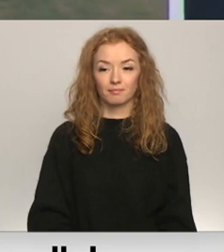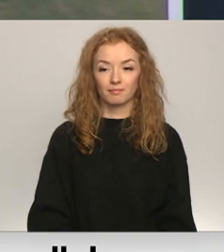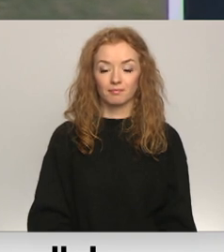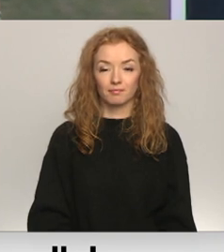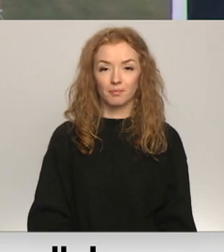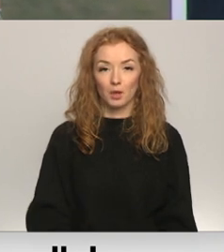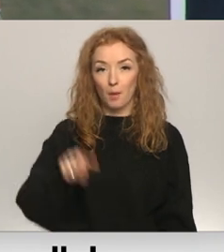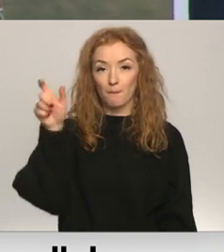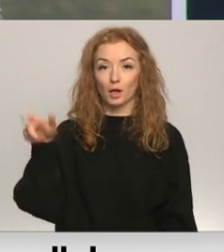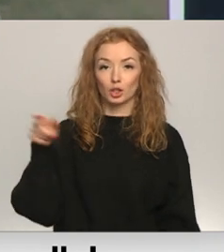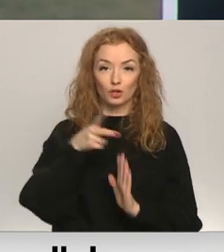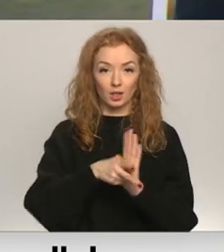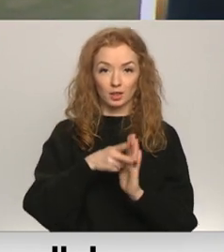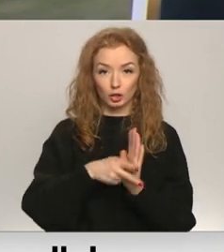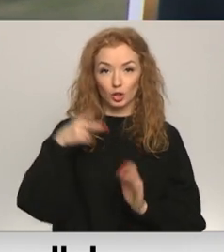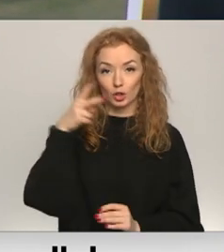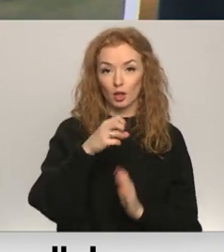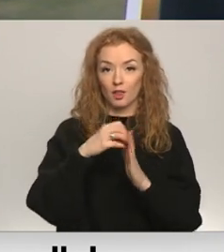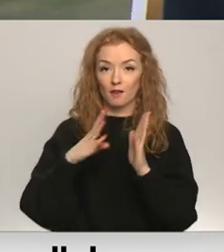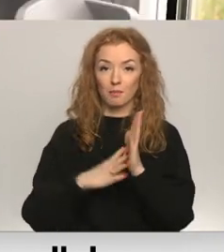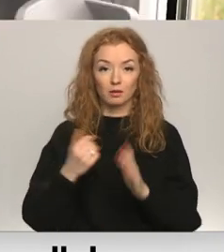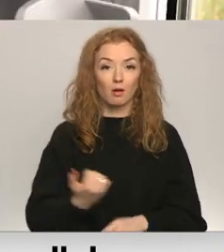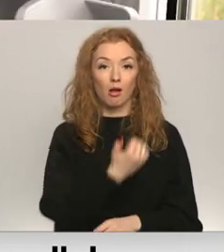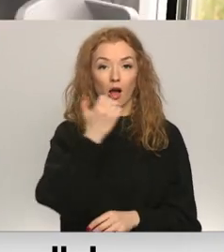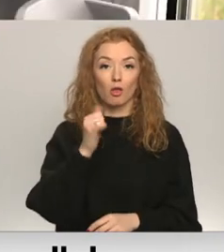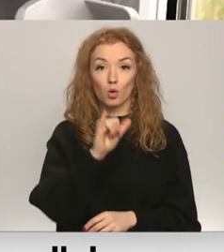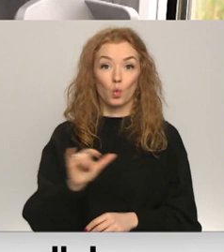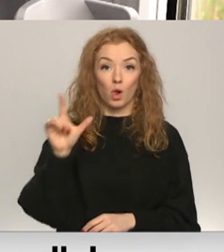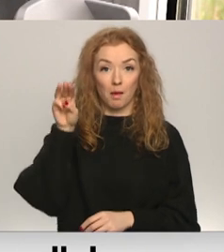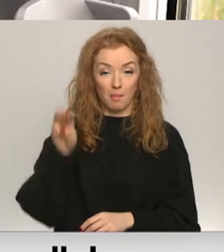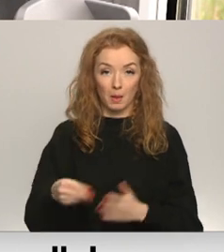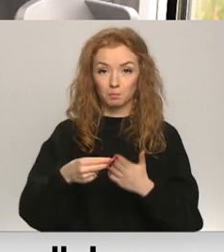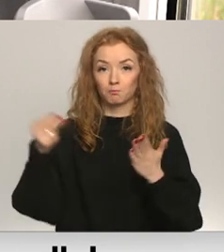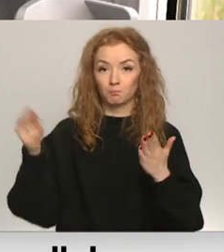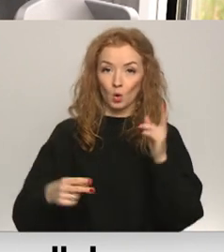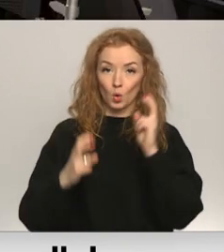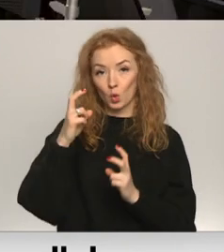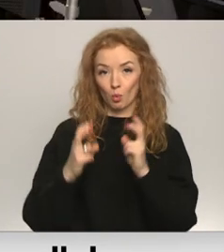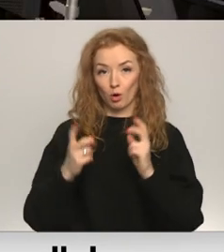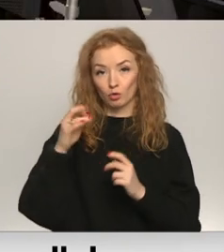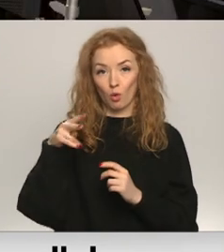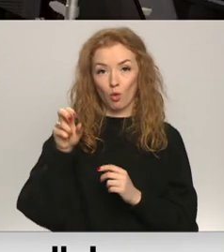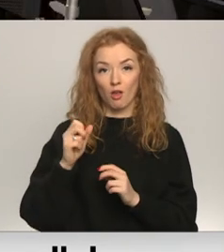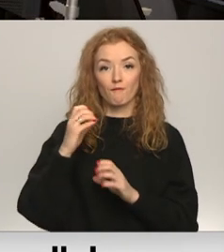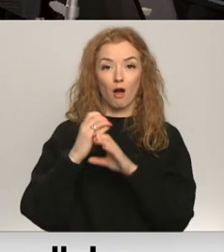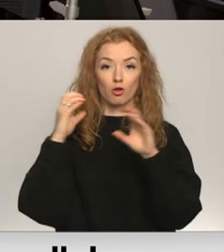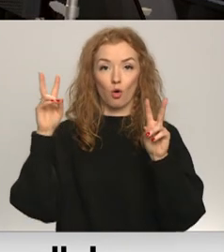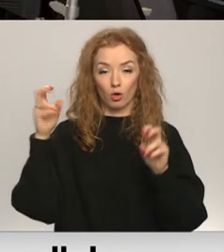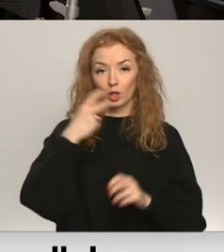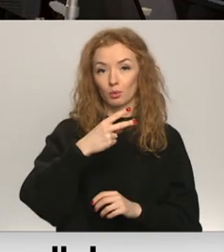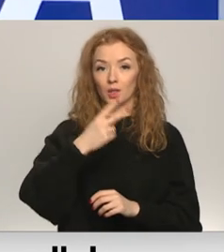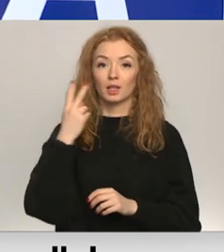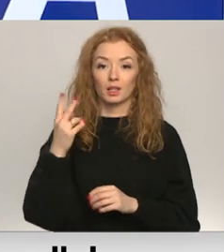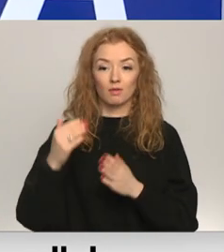Pasažiera vilciens 2019. gada jūlijā parakstīja līgumā rūpnīcu Škoda vagonka par 32 jaunu